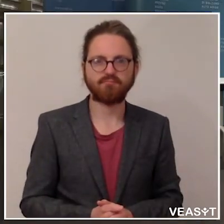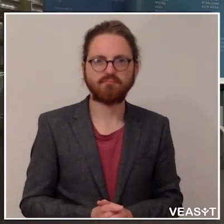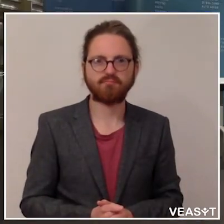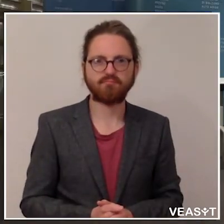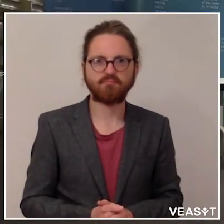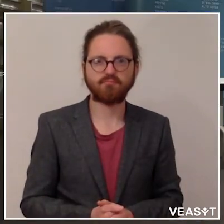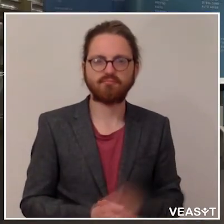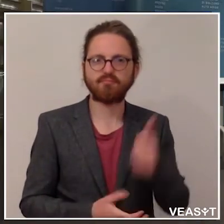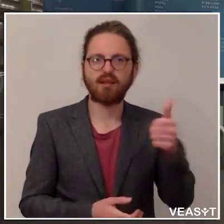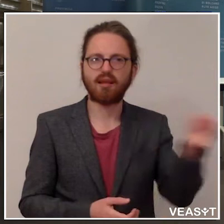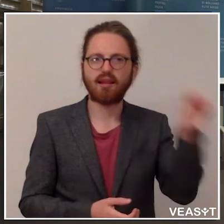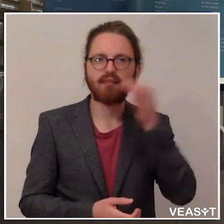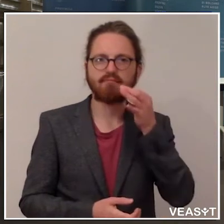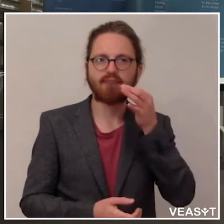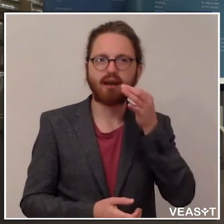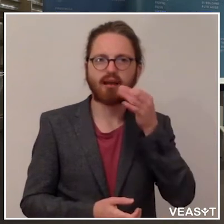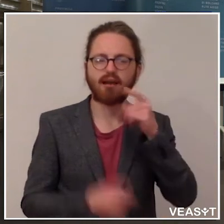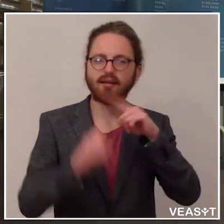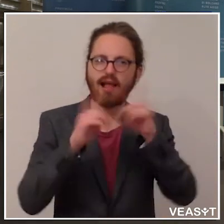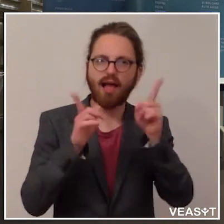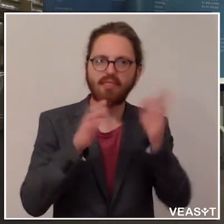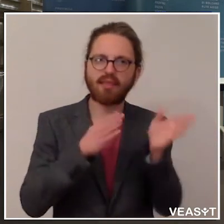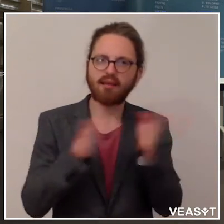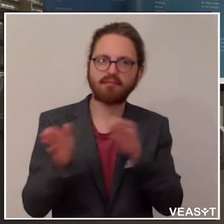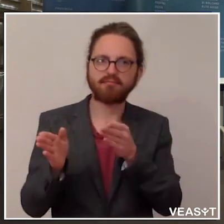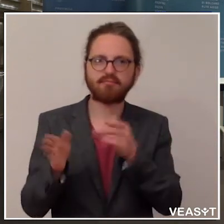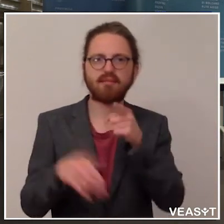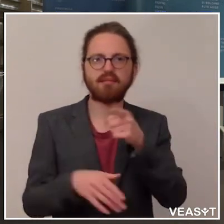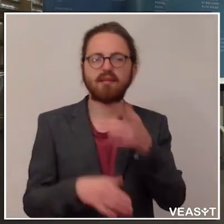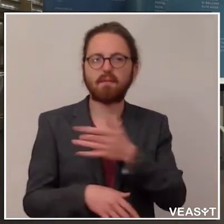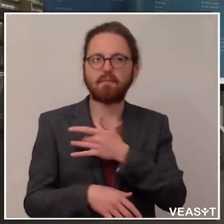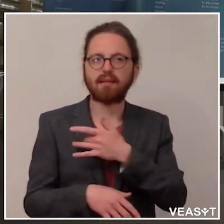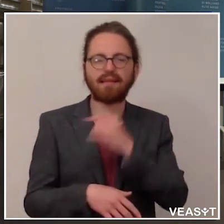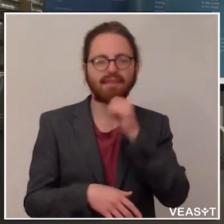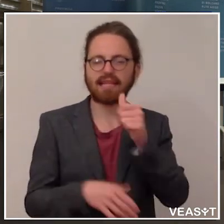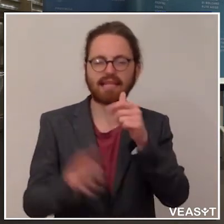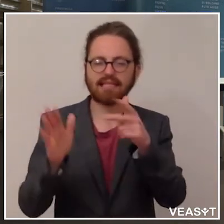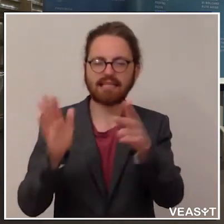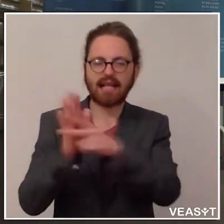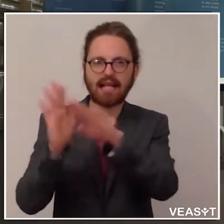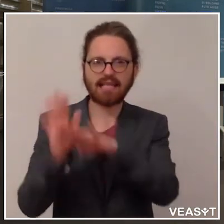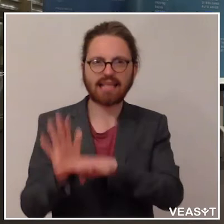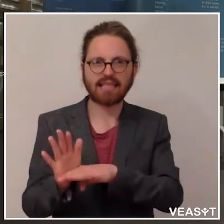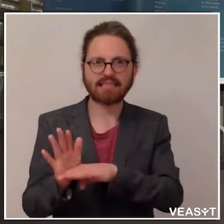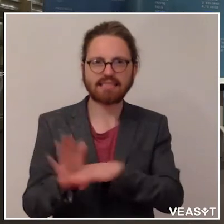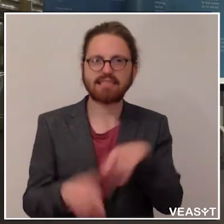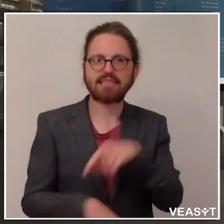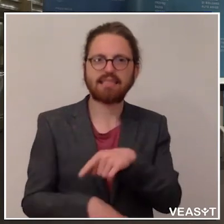Eine Frage geht in eine andere Richtung, sie betrifft auch nicht das Gesetz und zwar